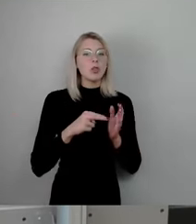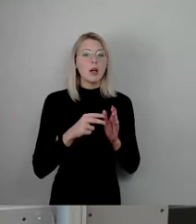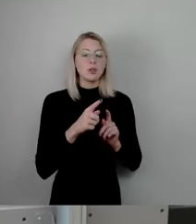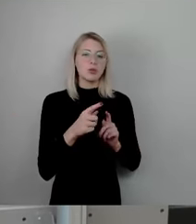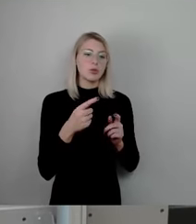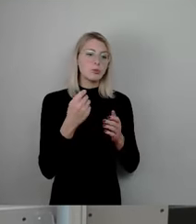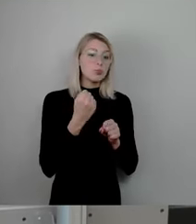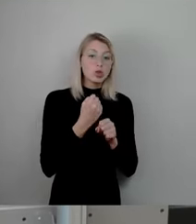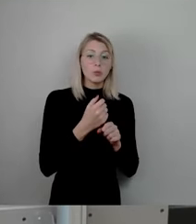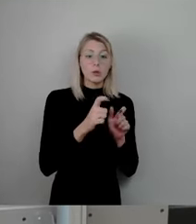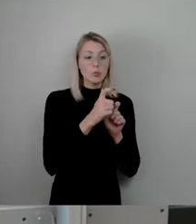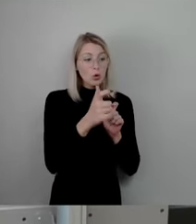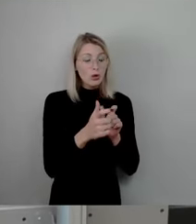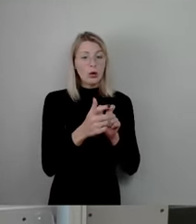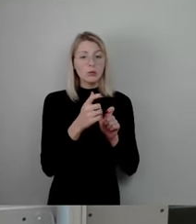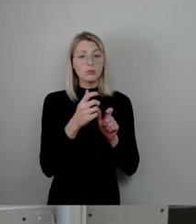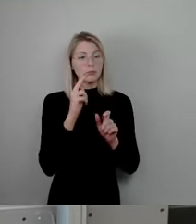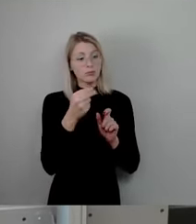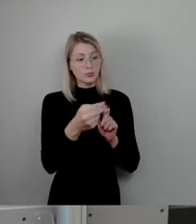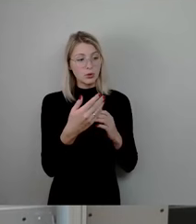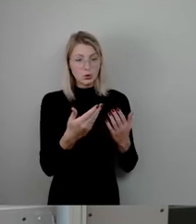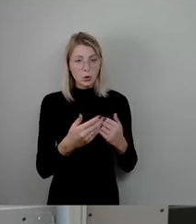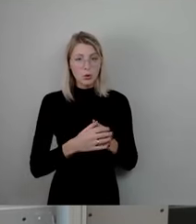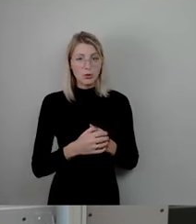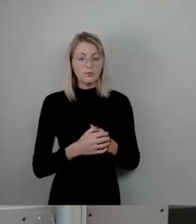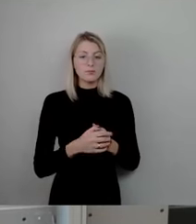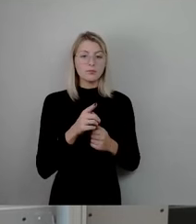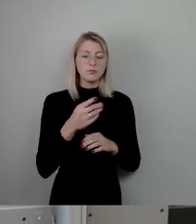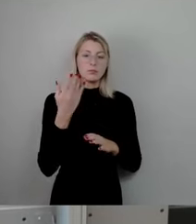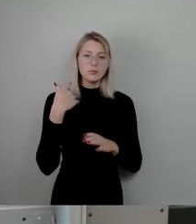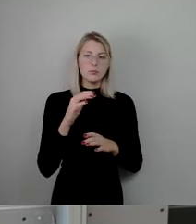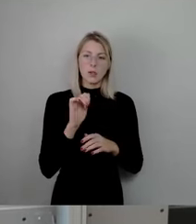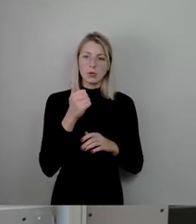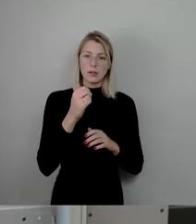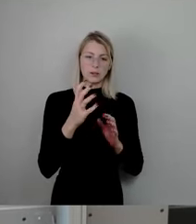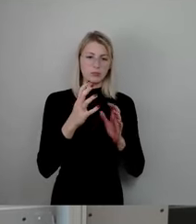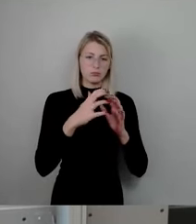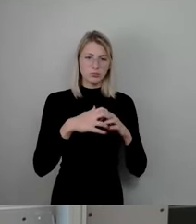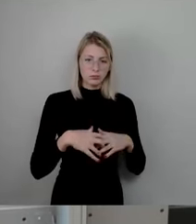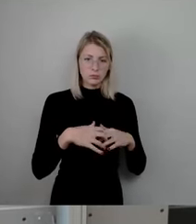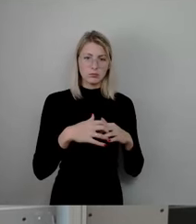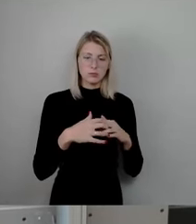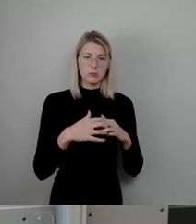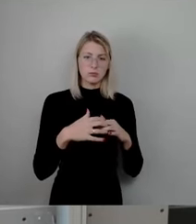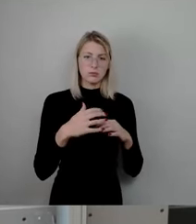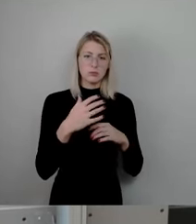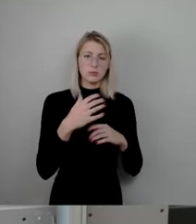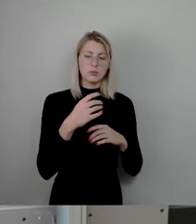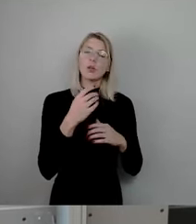sozusagen bei ihrem ersten Versagensanzeichen,